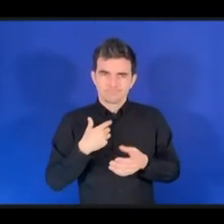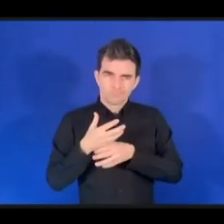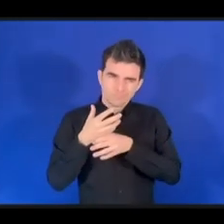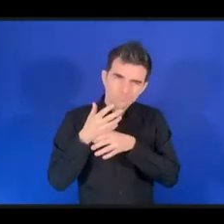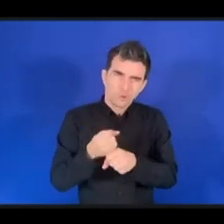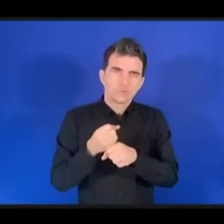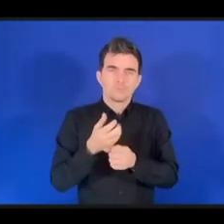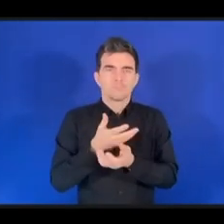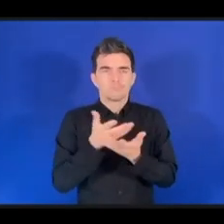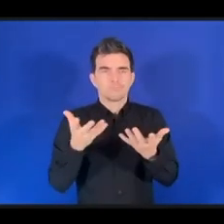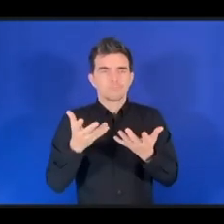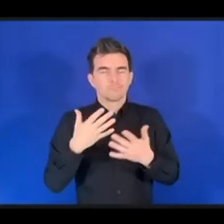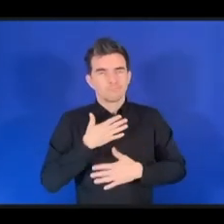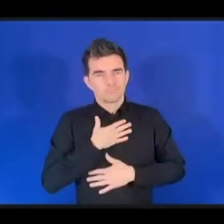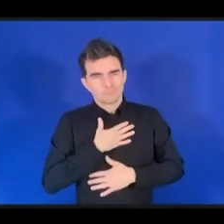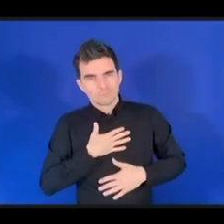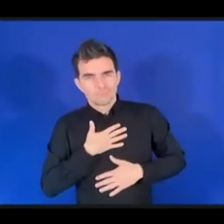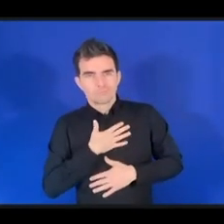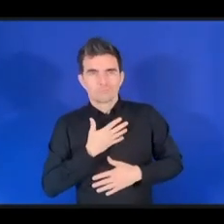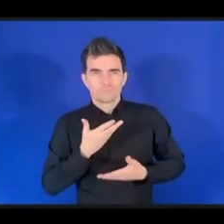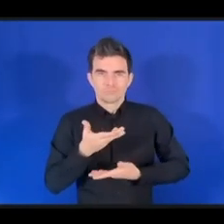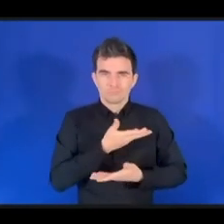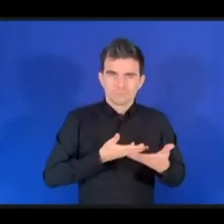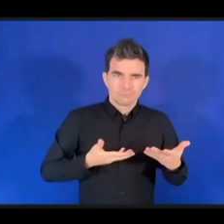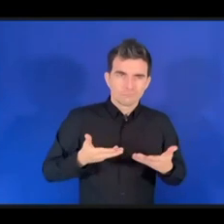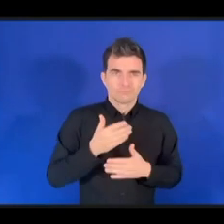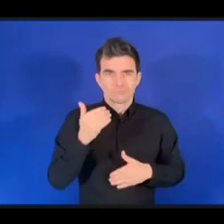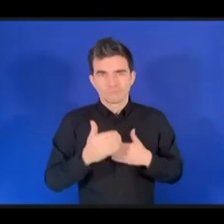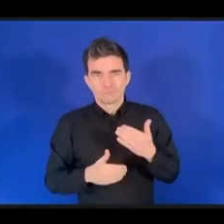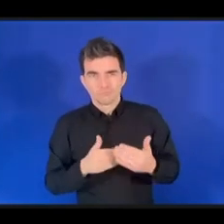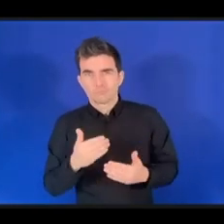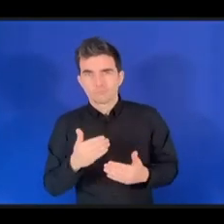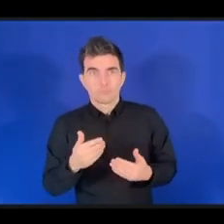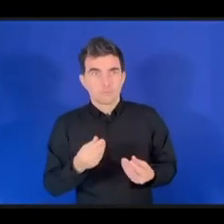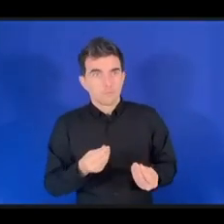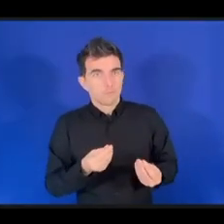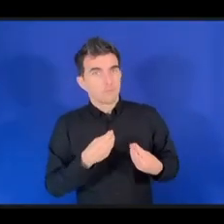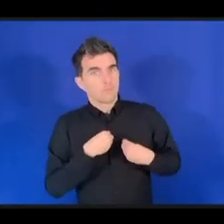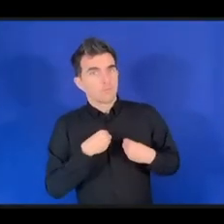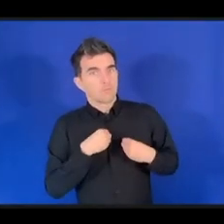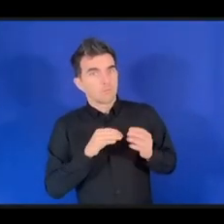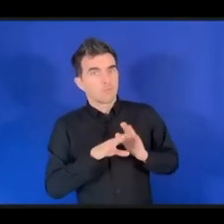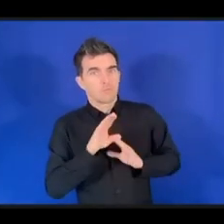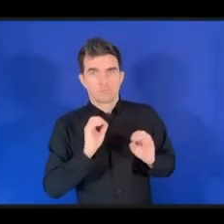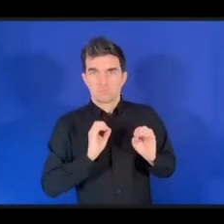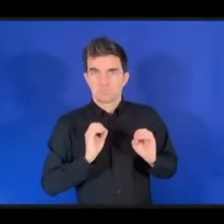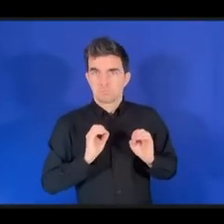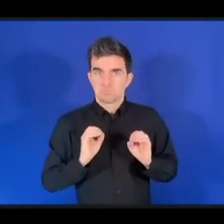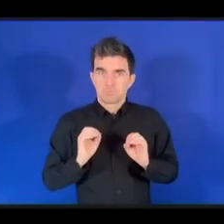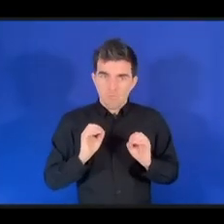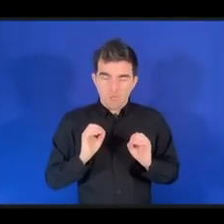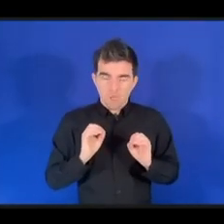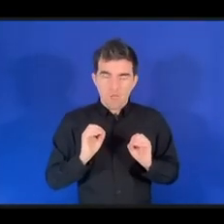полезно принять участие в платформных дискуссиях с теми, с кем иначе вы не смогли бы встретиться.